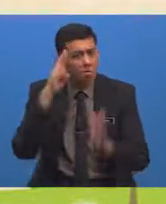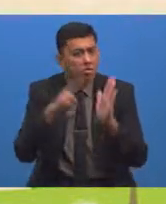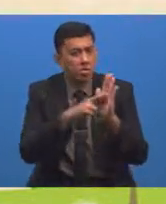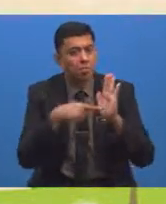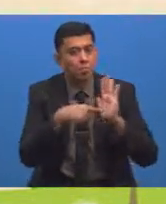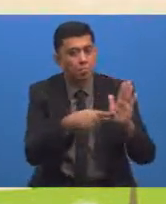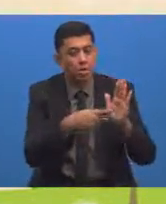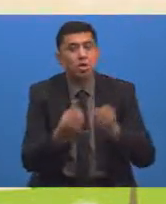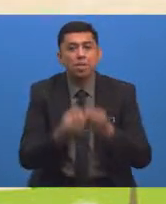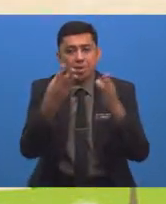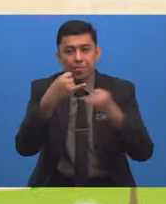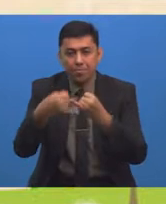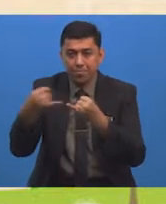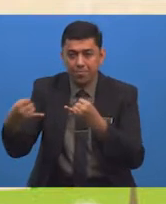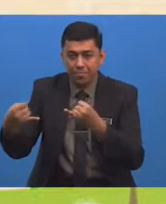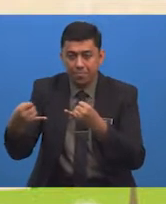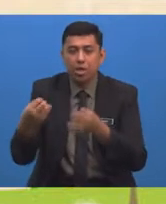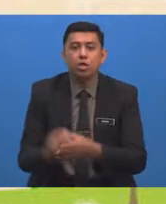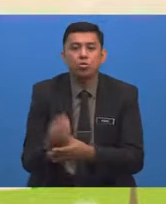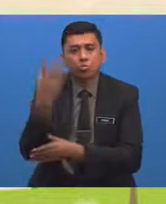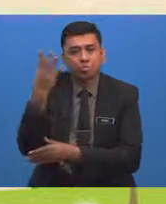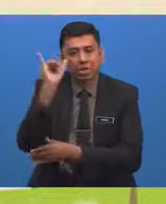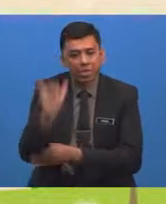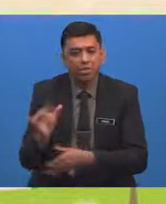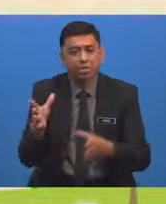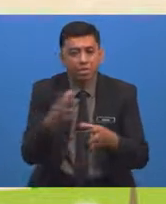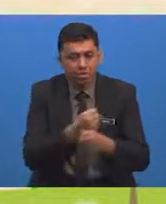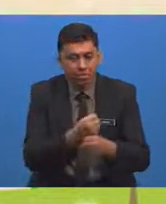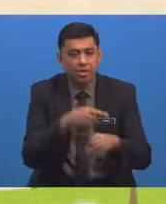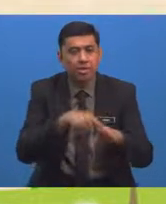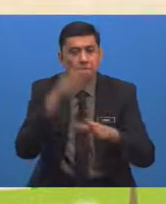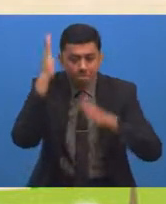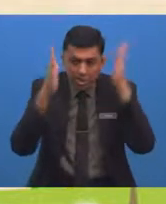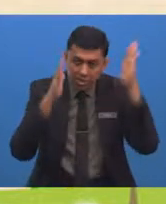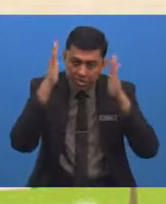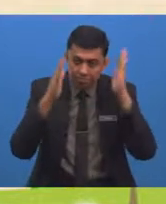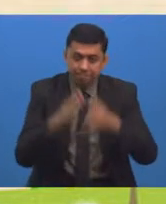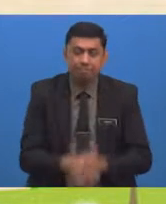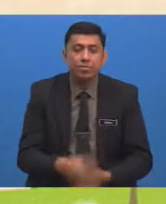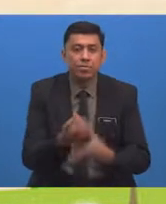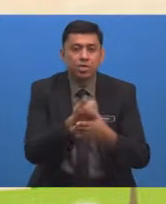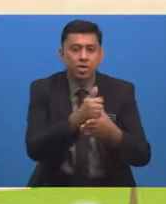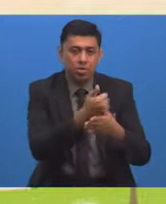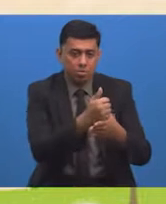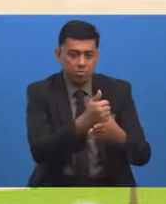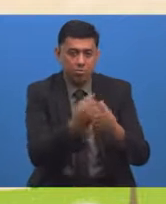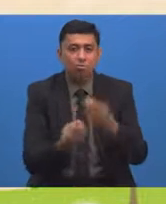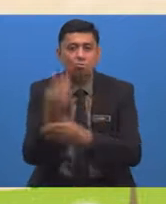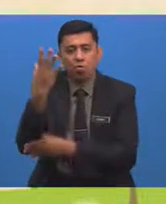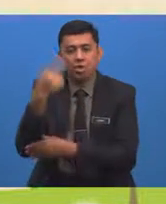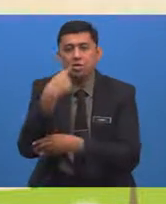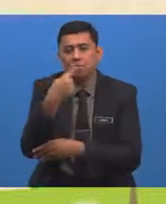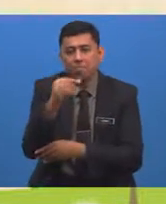Menunjukkan Beberapa Jenis tumbuhan Yang Terdapat Di Malaysia Antara Tumbuhan